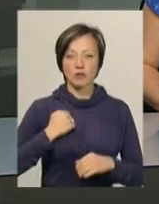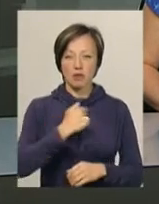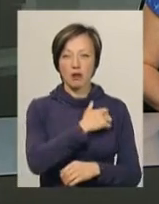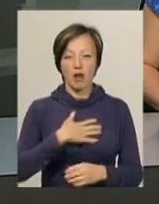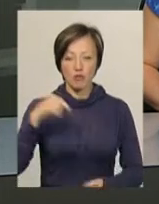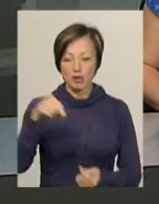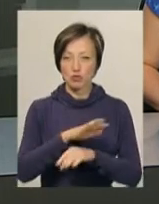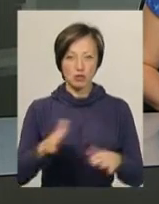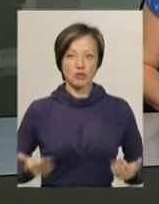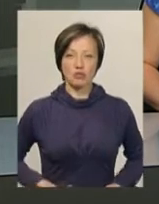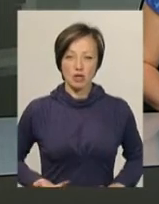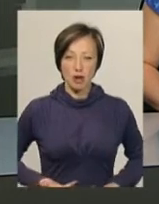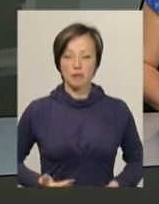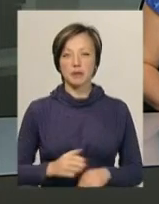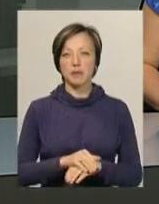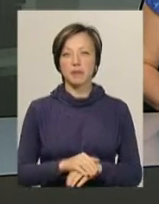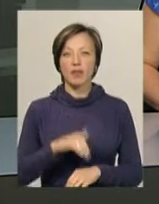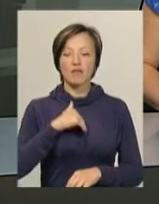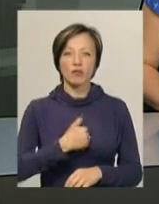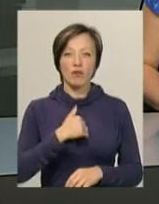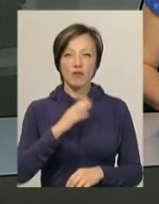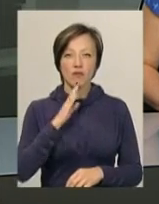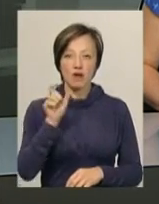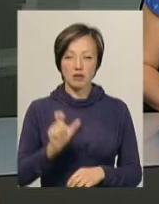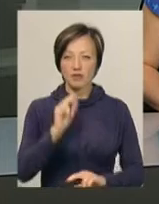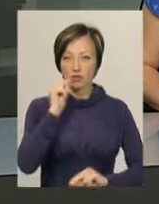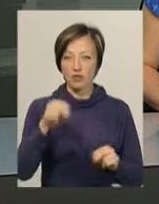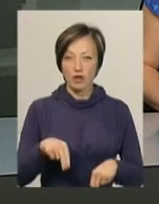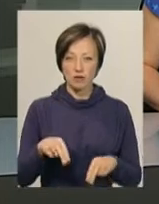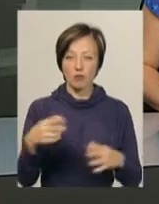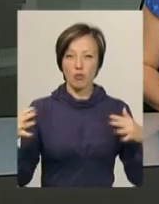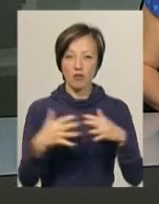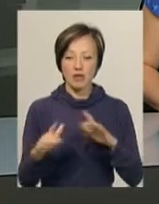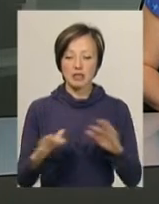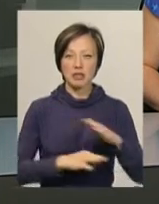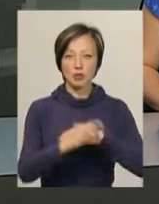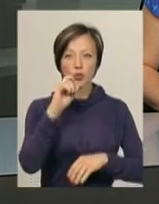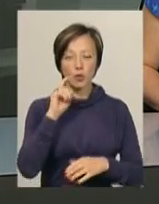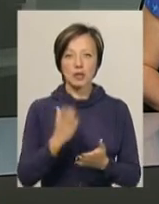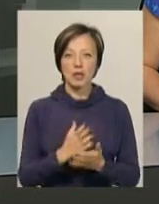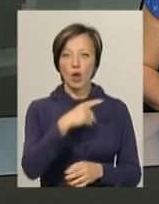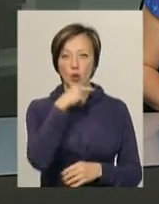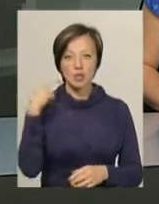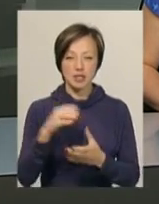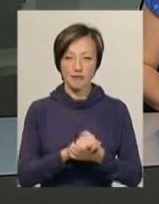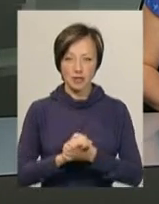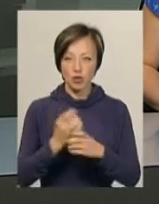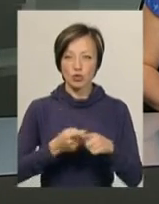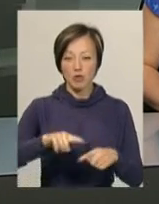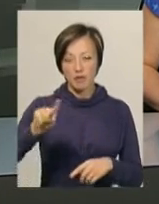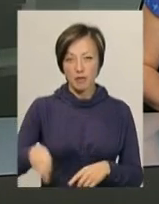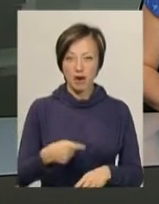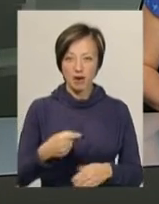травми несумісні життя. Вдова загиблого переконує, винуватцем бойових дій на Сході України є Російська Федерація. Тому